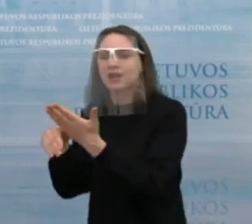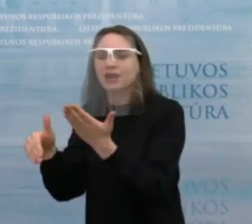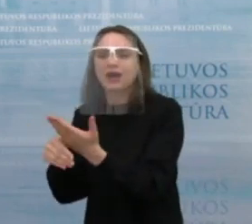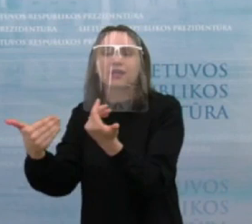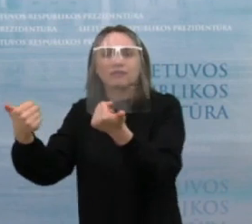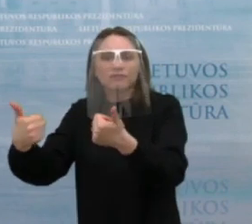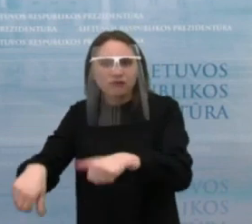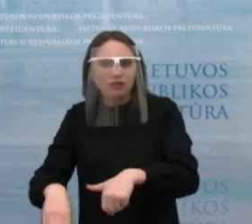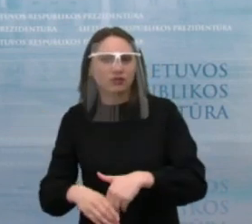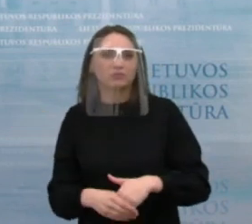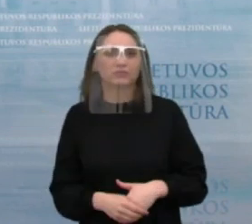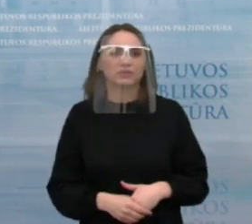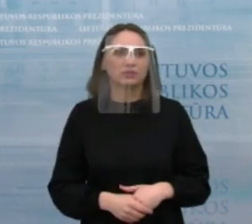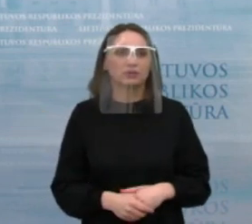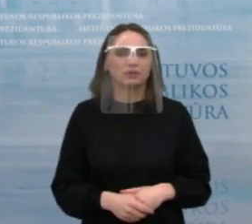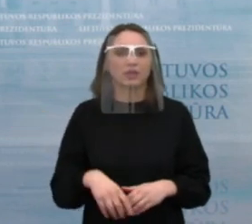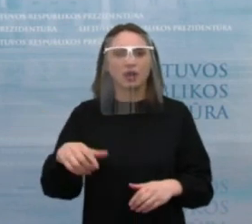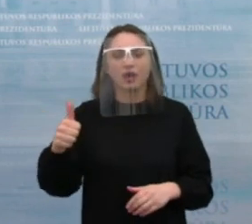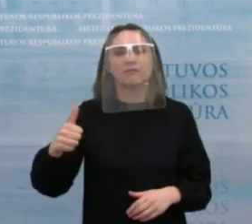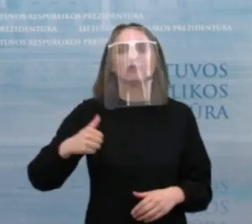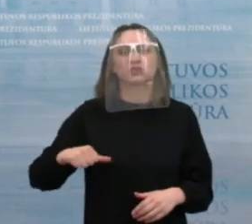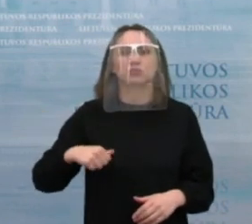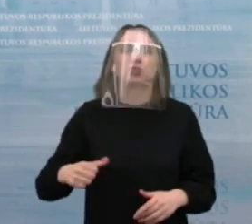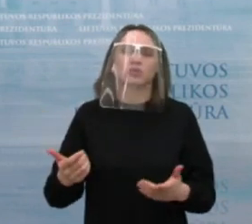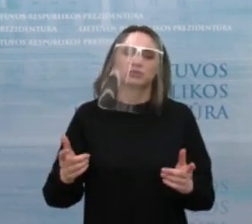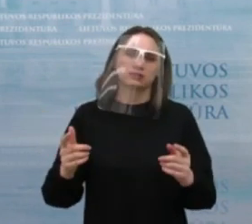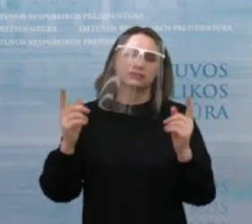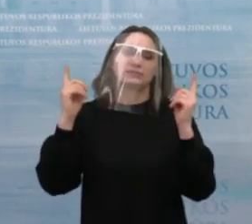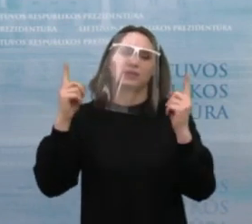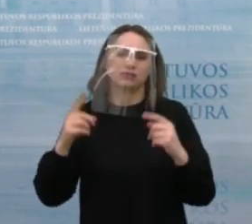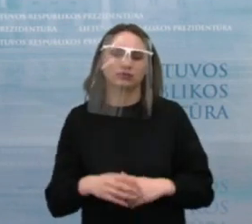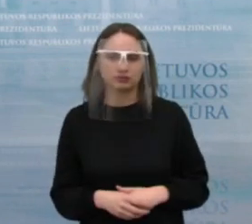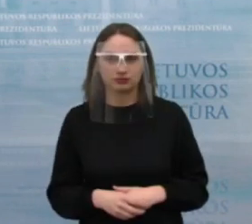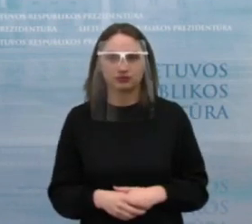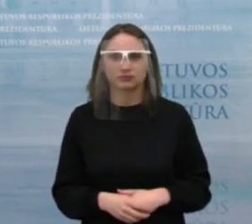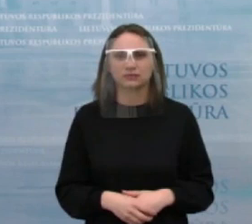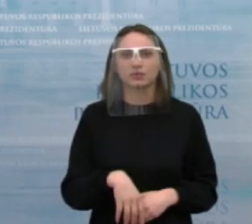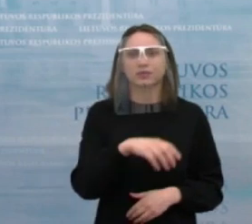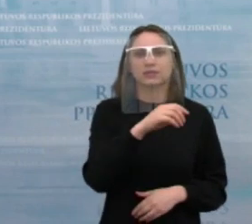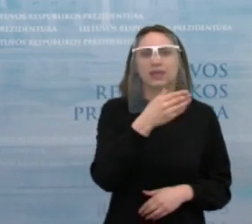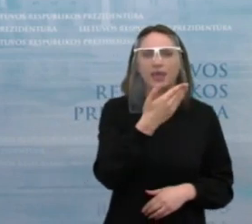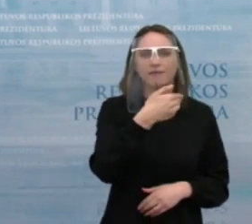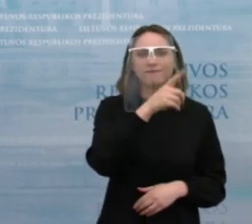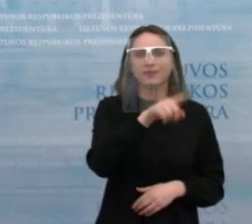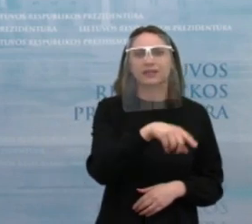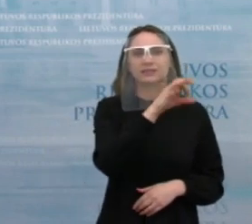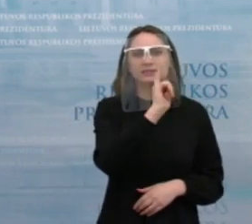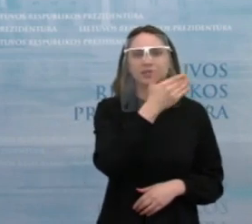galėtų lemti žmonių didesnę socialinę apsaugą. Simona Kvederite, mvienas. Prašau, Simona.